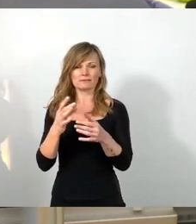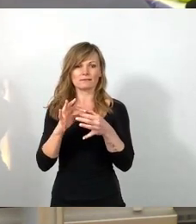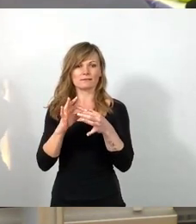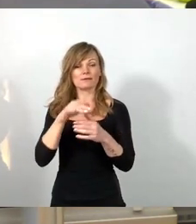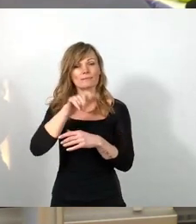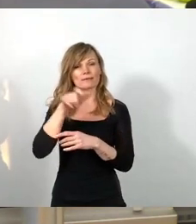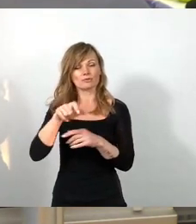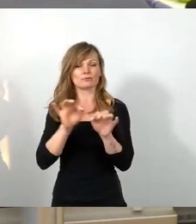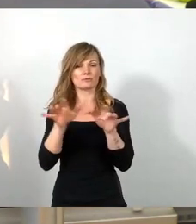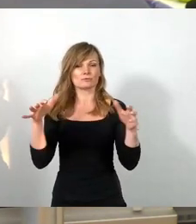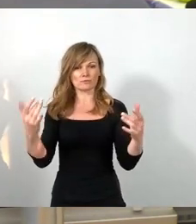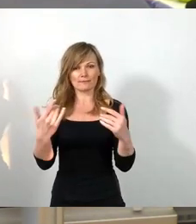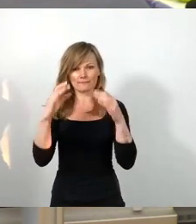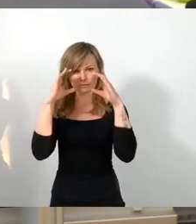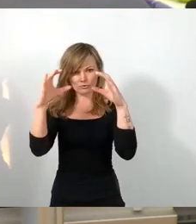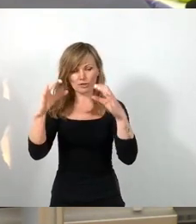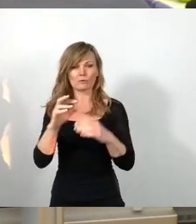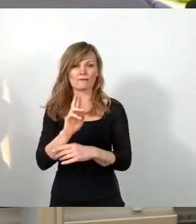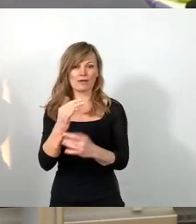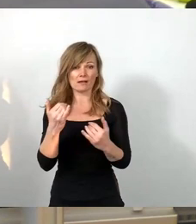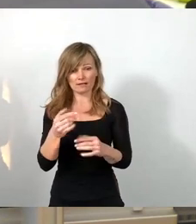und wenn man sich noch dafür interessiert.